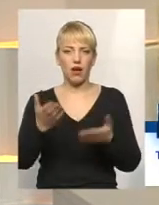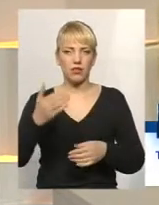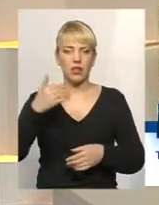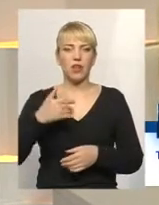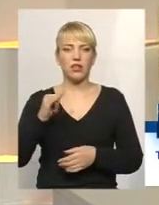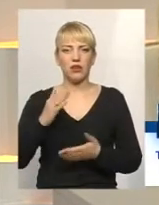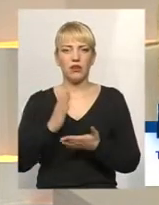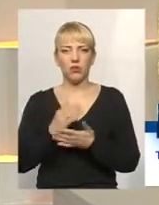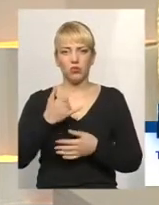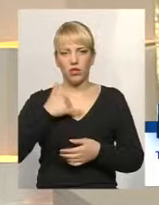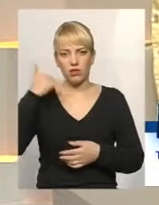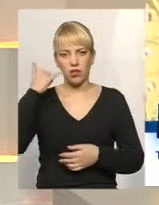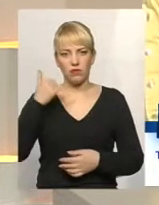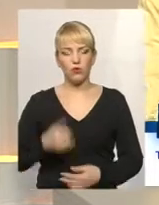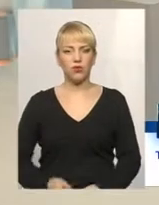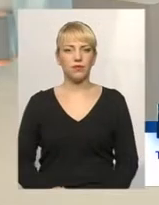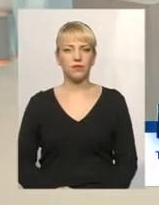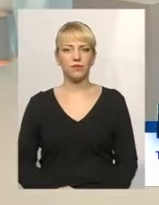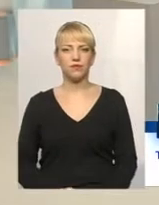90 60. Слухаємо вас.